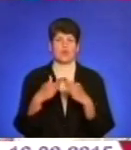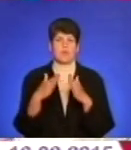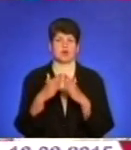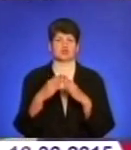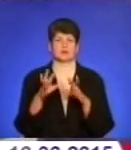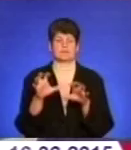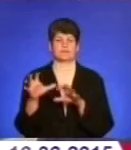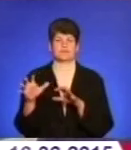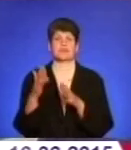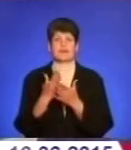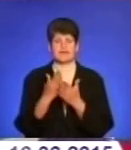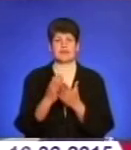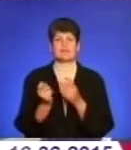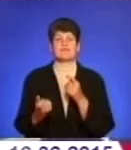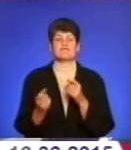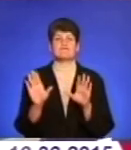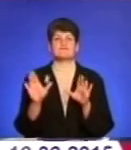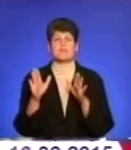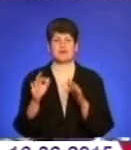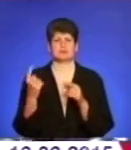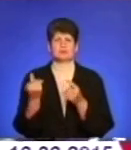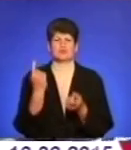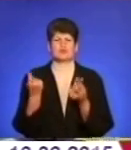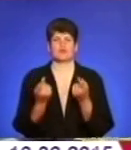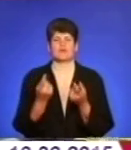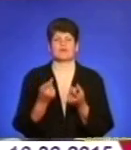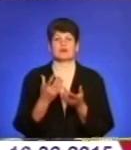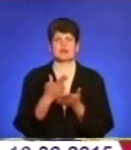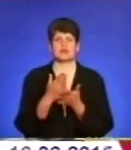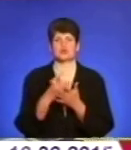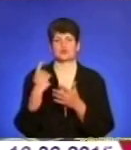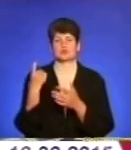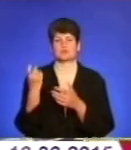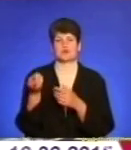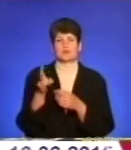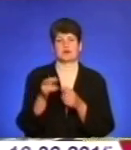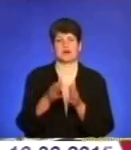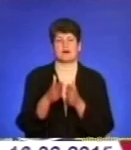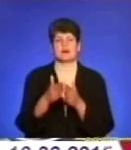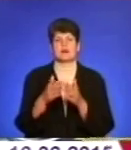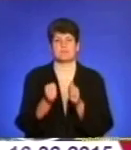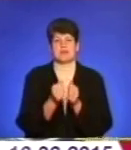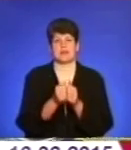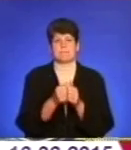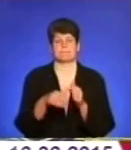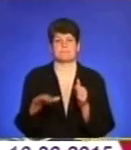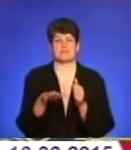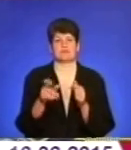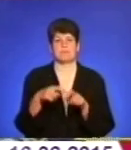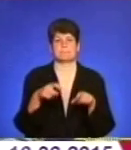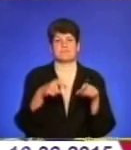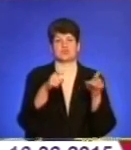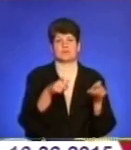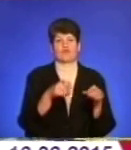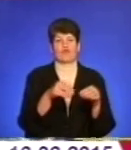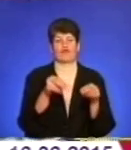улюбленців. Є випадки, що неодноразово фіксували, що господарі виходять з собаками біля під'їзду, собаку випускають, і вона собі біжить в